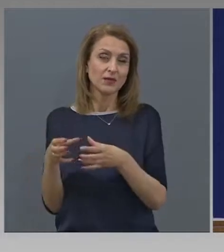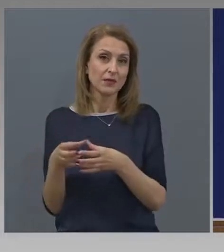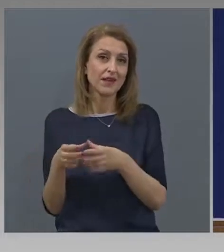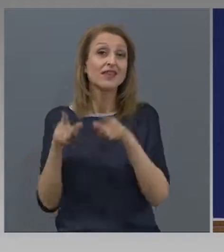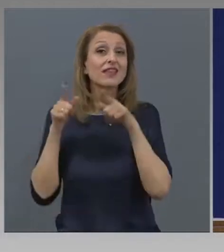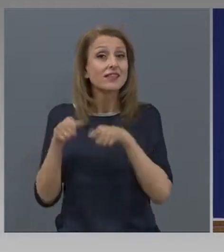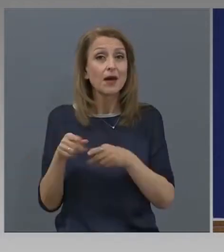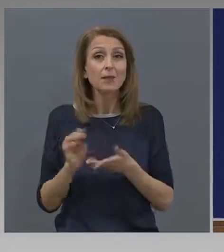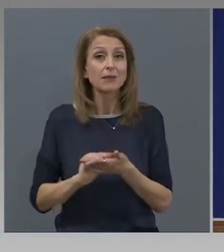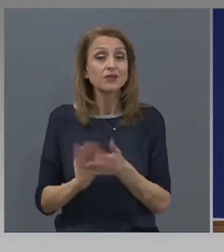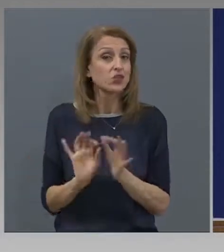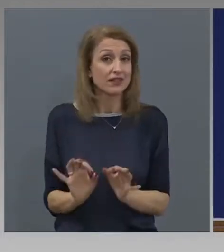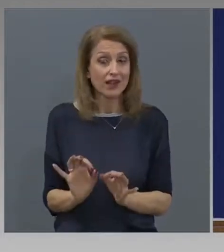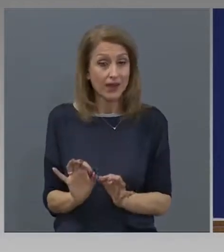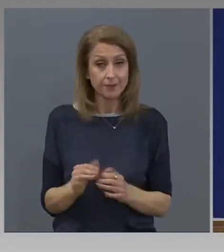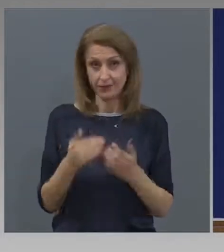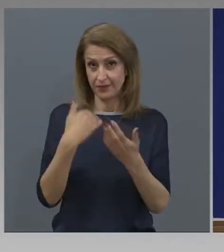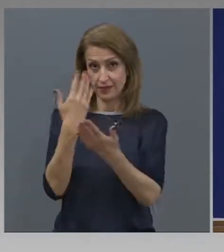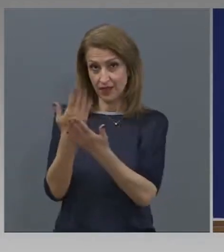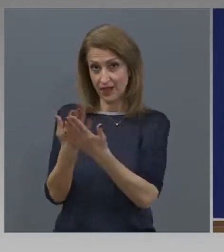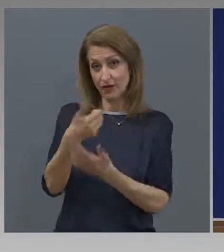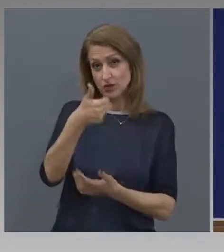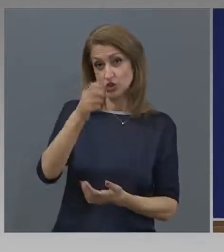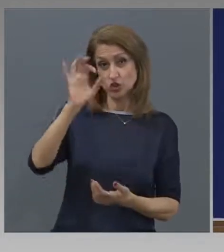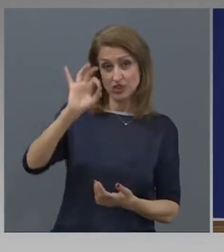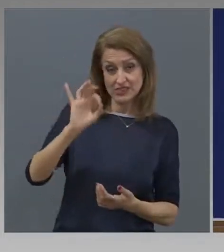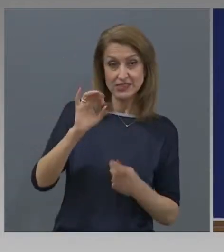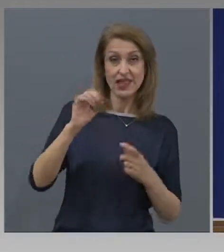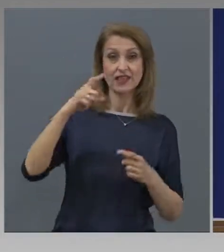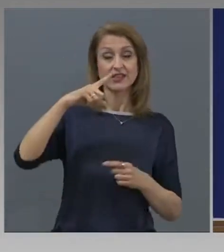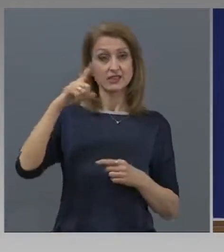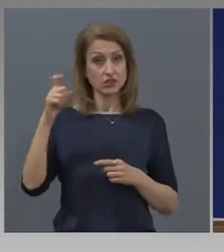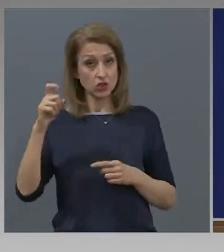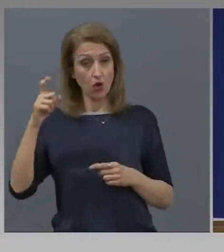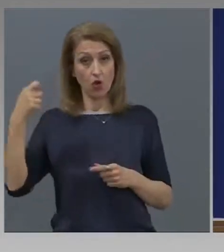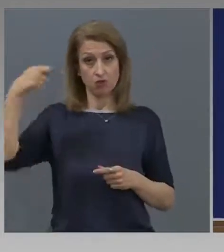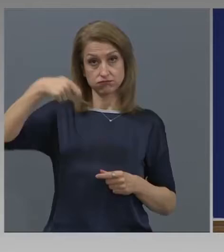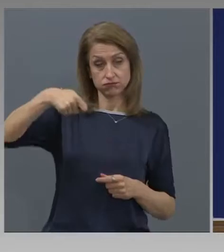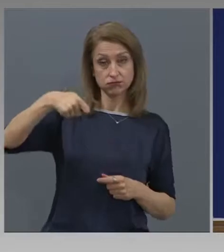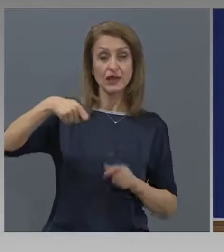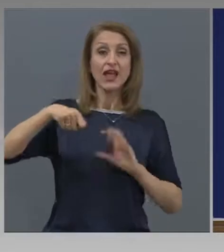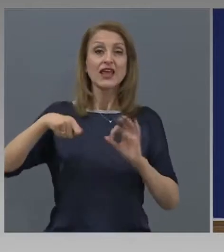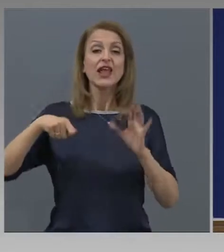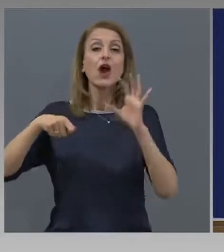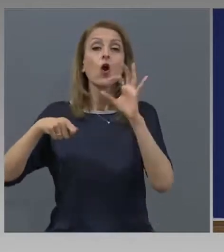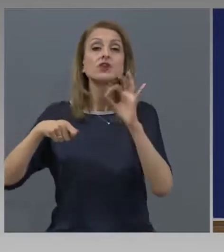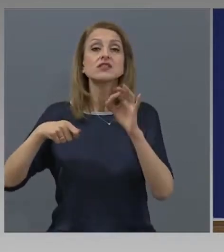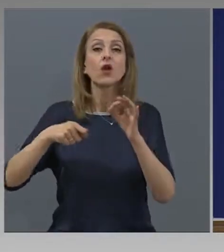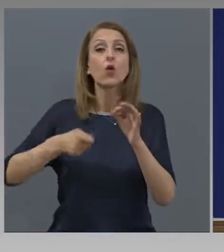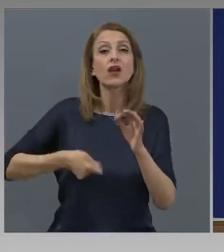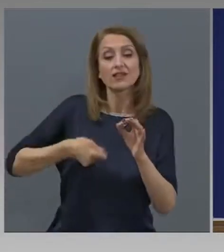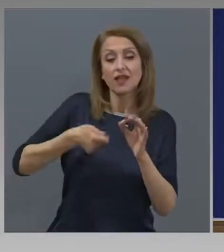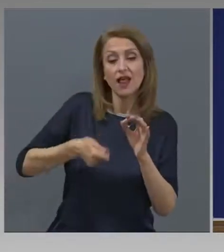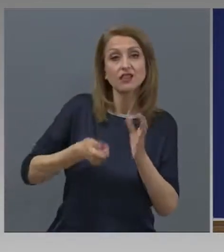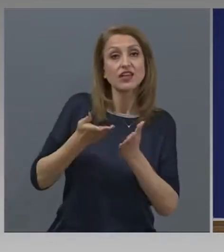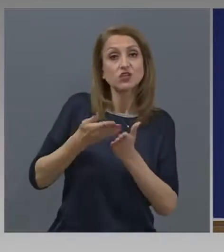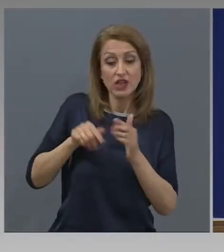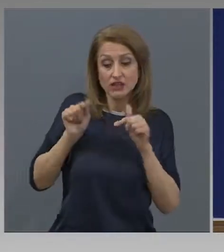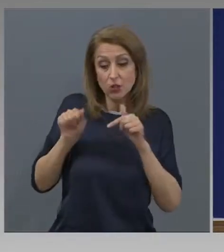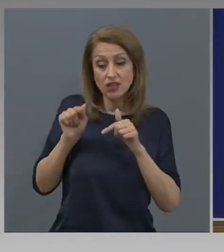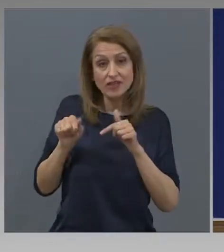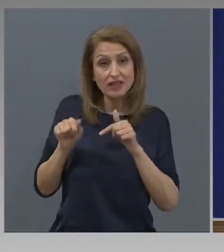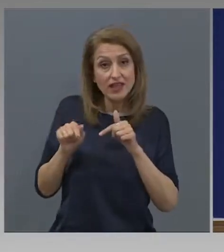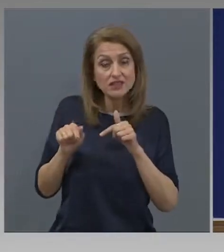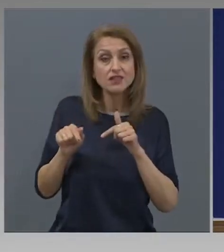пише така. Предлагам 60 на 100 от тези, които се осигуряват от работодателя и осигурителната част от тези 60 на 100